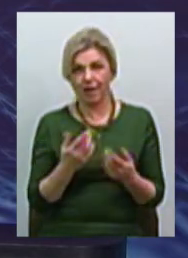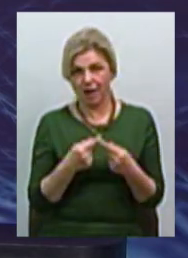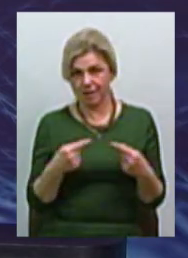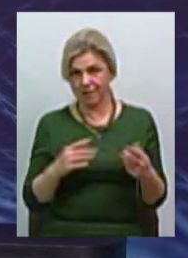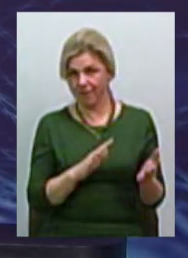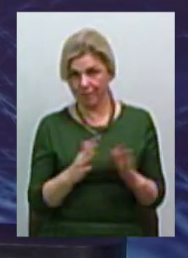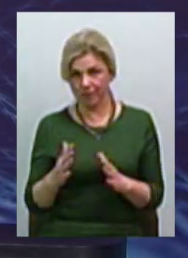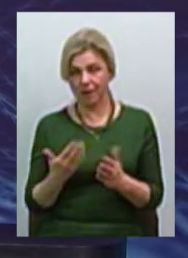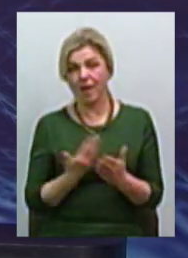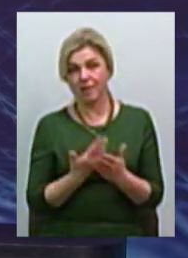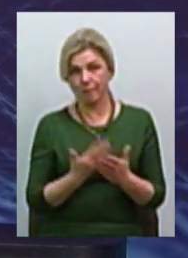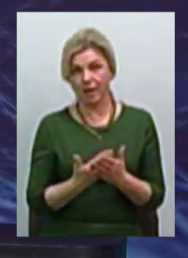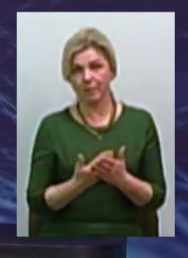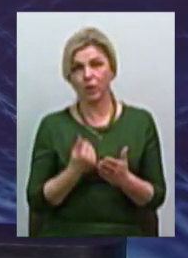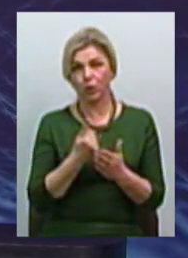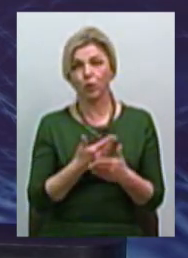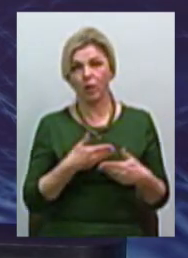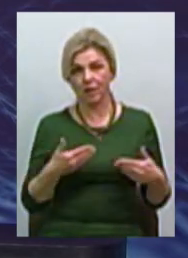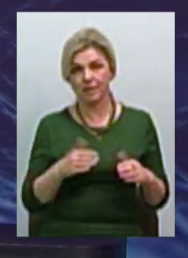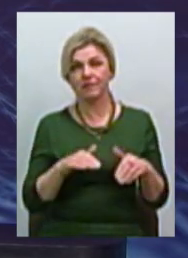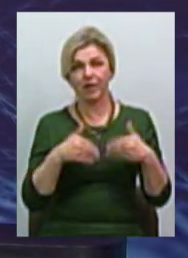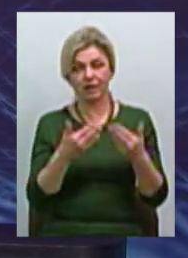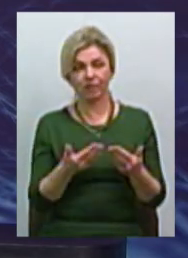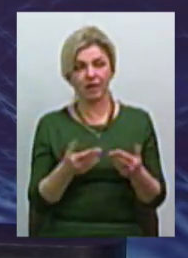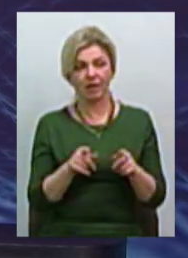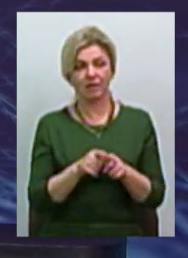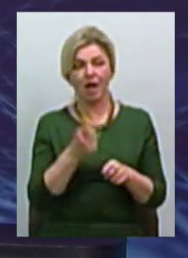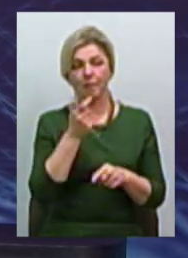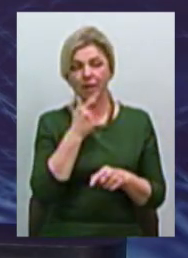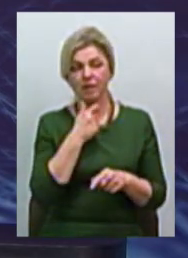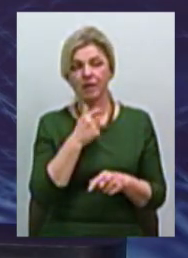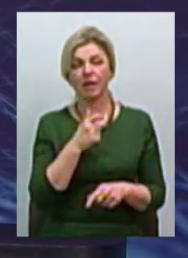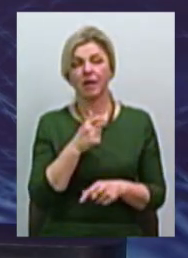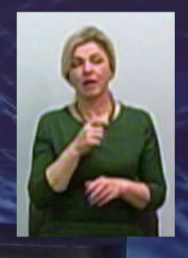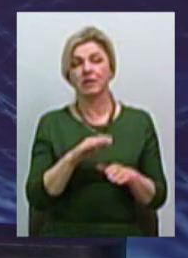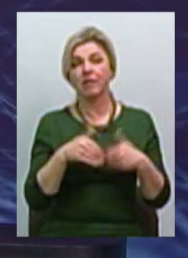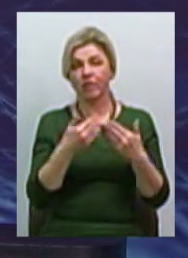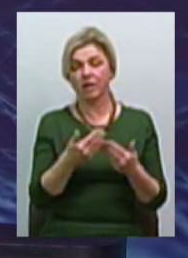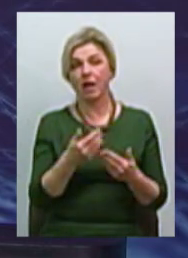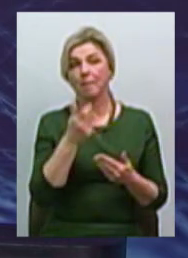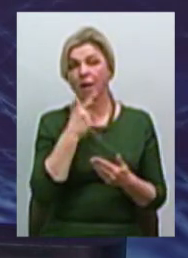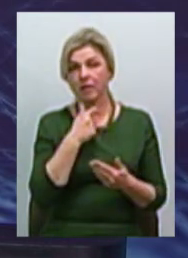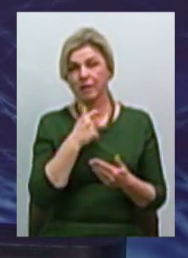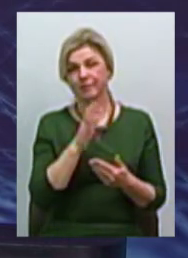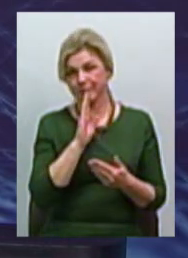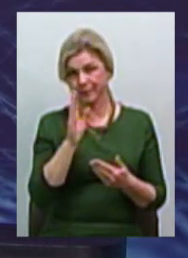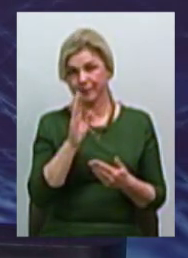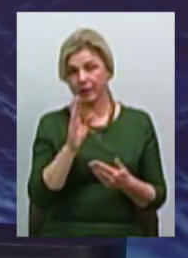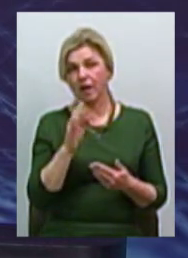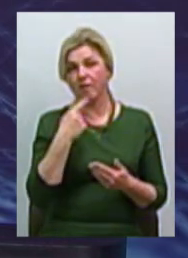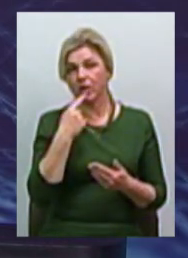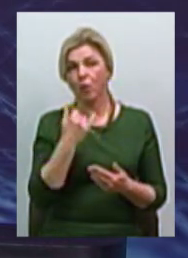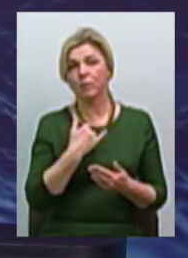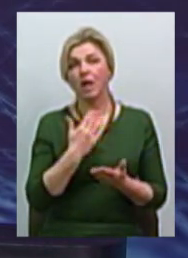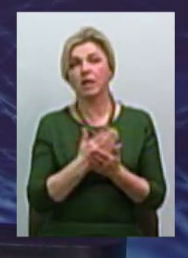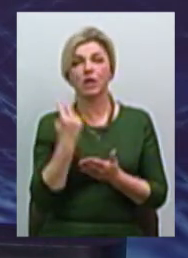Наприклад, до нас звертається, називемо пані Михайло, звертається пані Михайло і каже, що у мене є заборгованості з